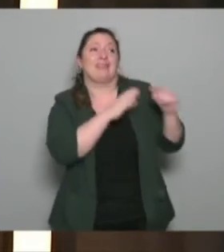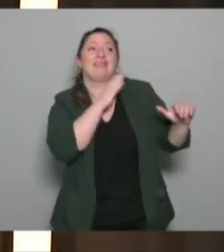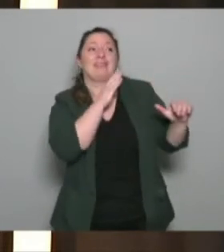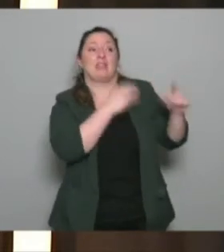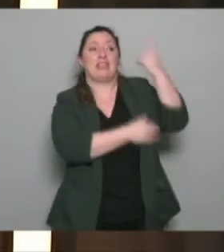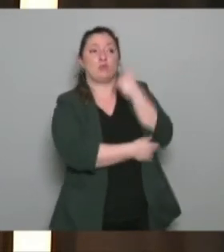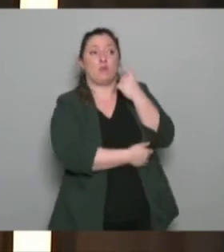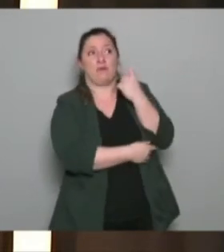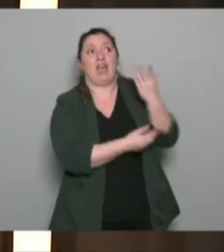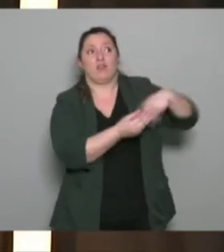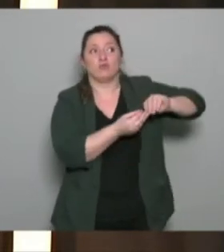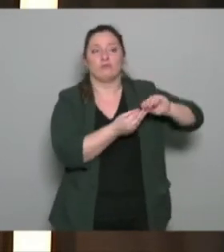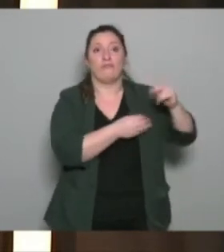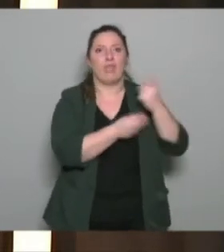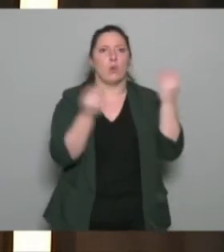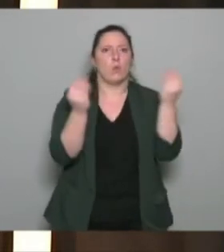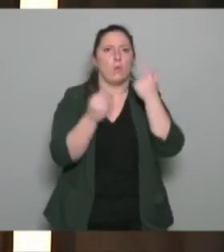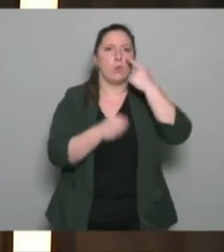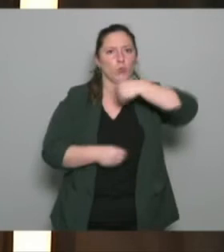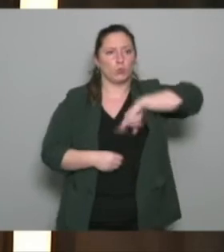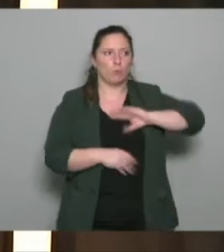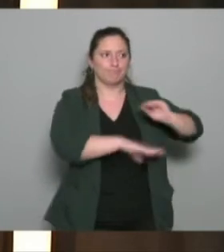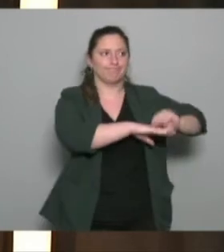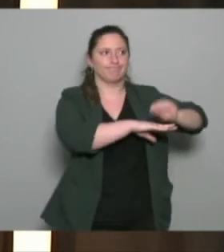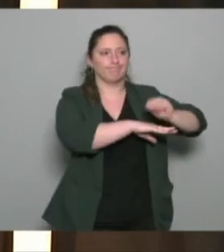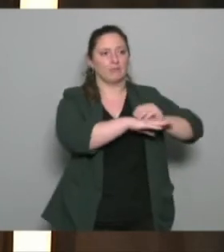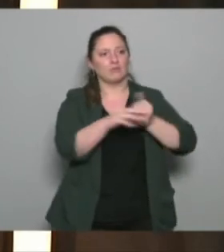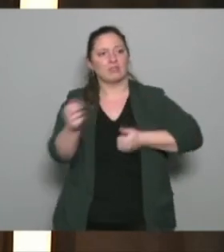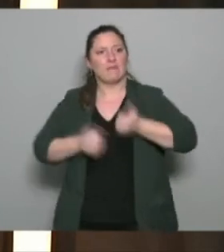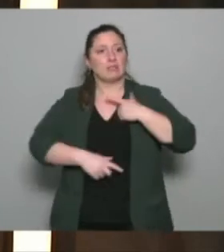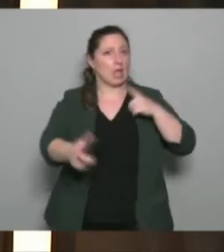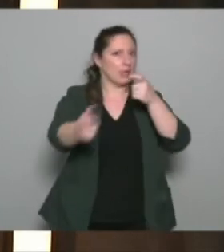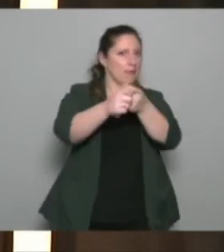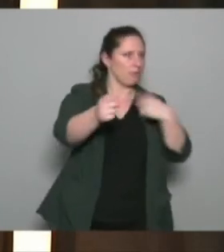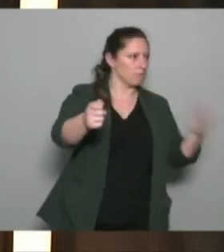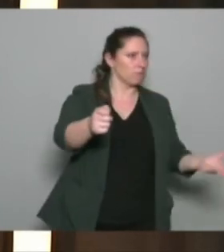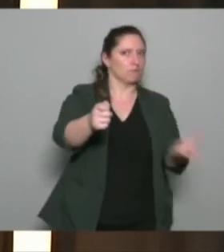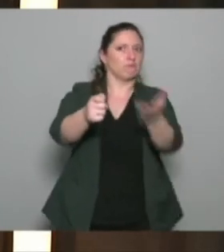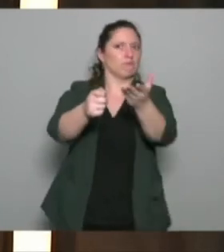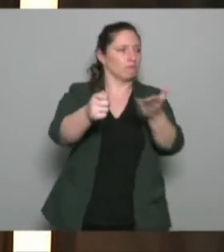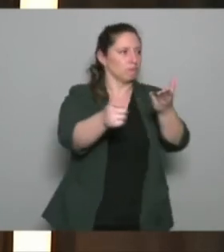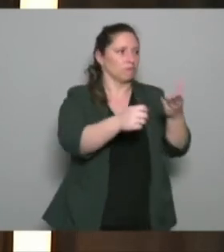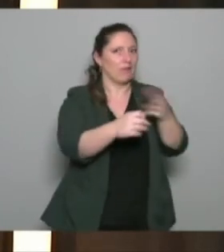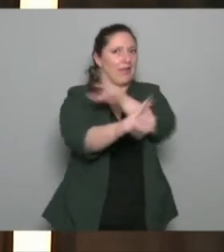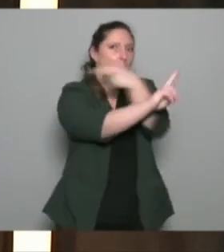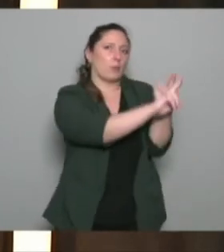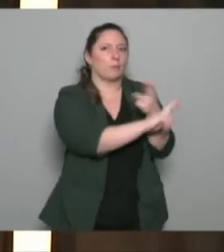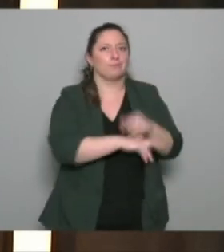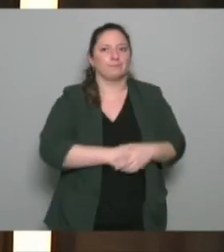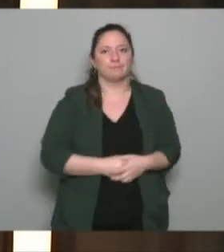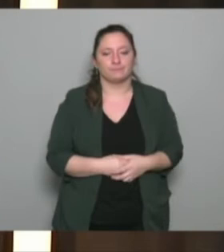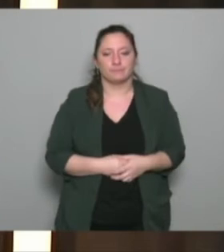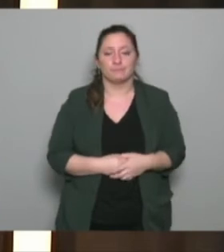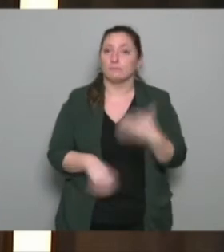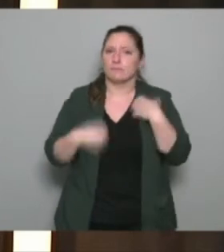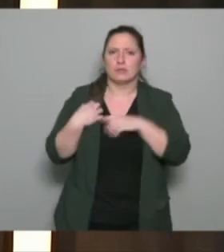pour qu'on puisse vous renvoyer vers les services qui vont pouvoir vous aider sur ces questions là n